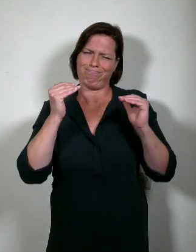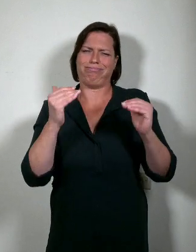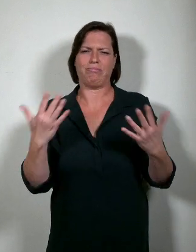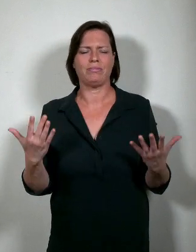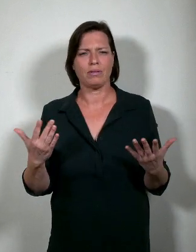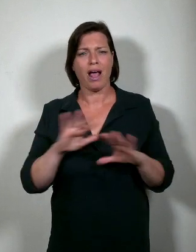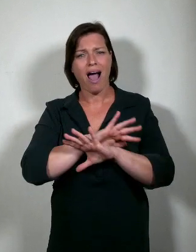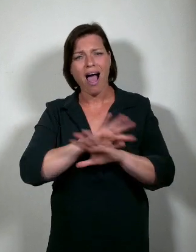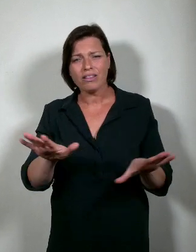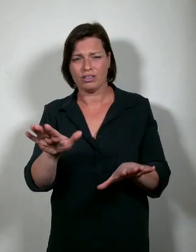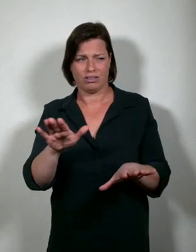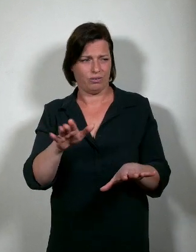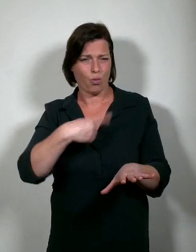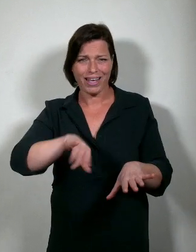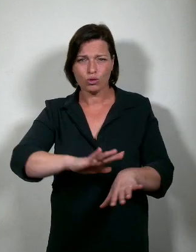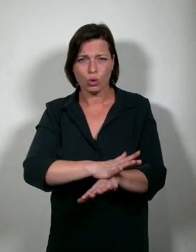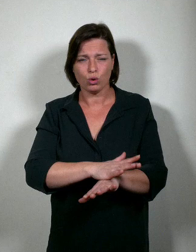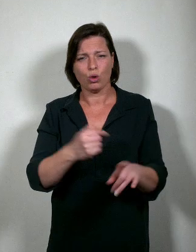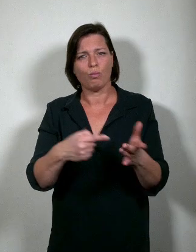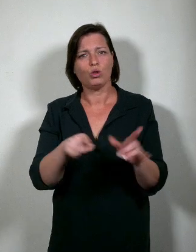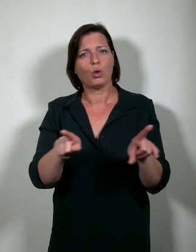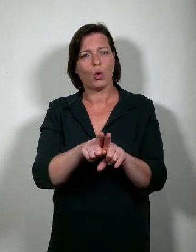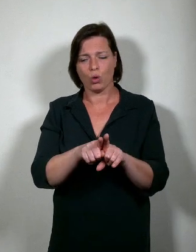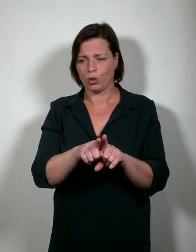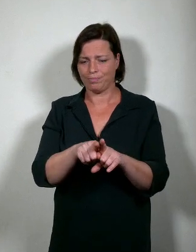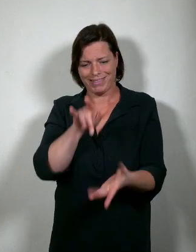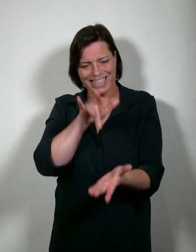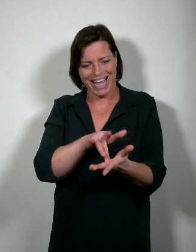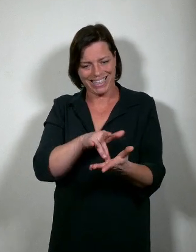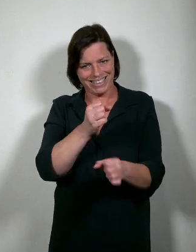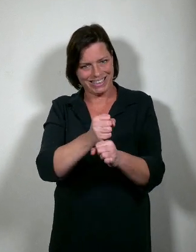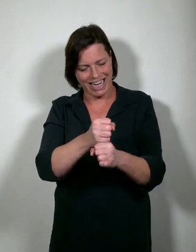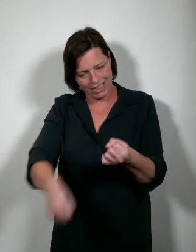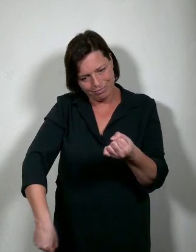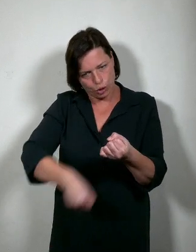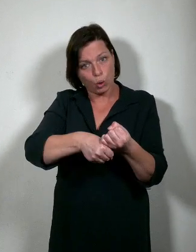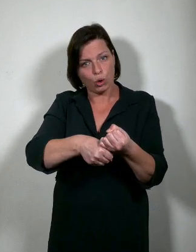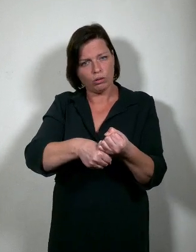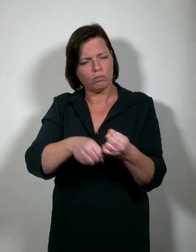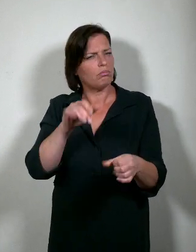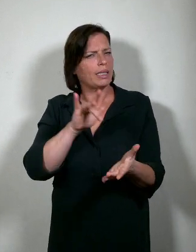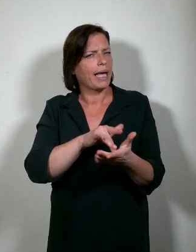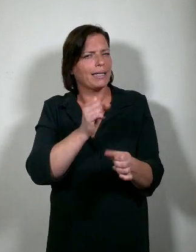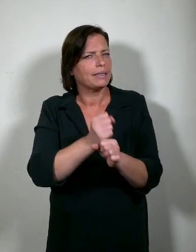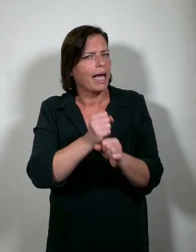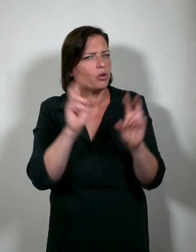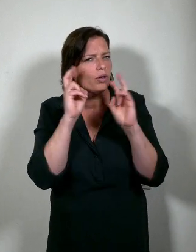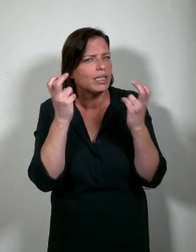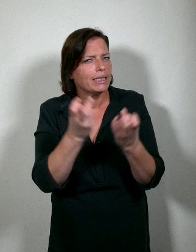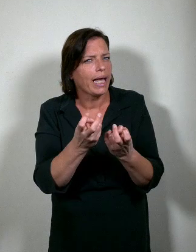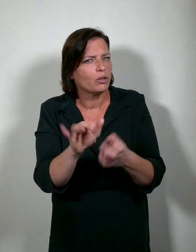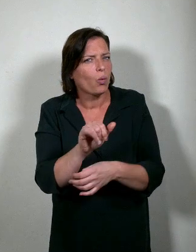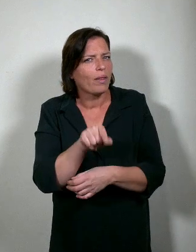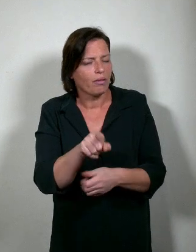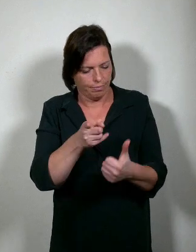wat we doen moet bovendien ten dienste staan van onze kerntaak. En de kerntaken van de Universiteit Gent